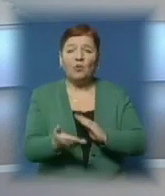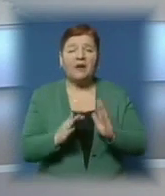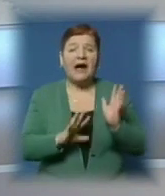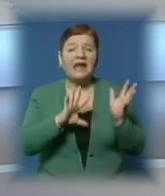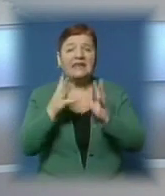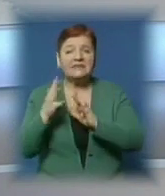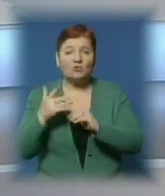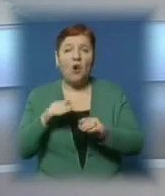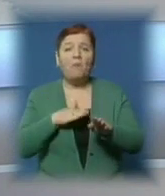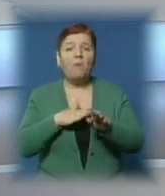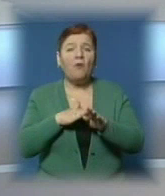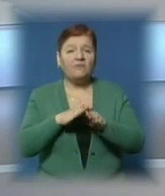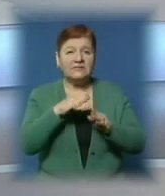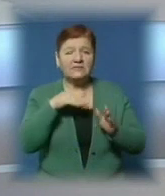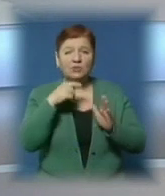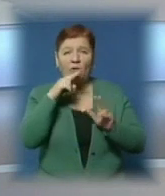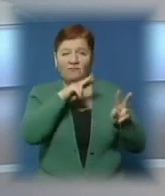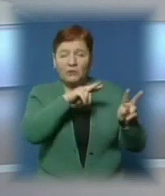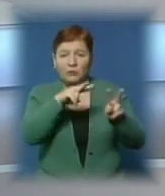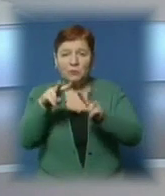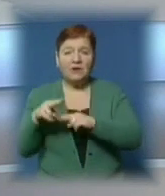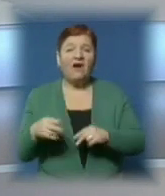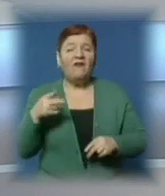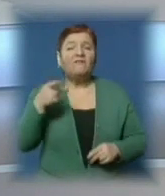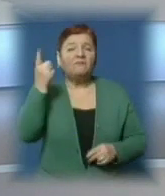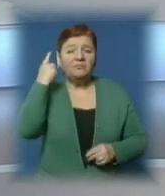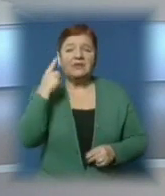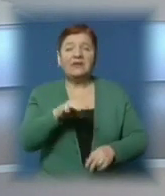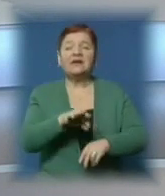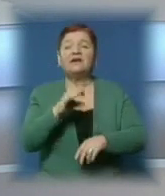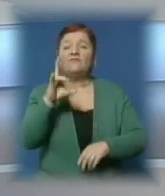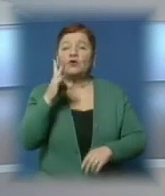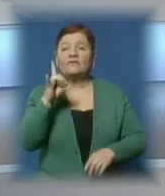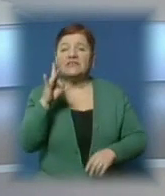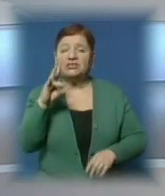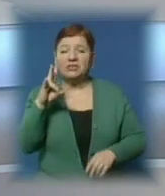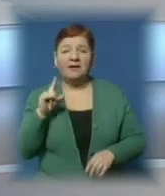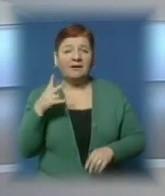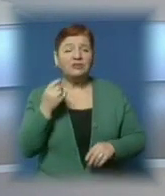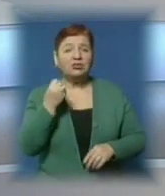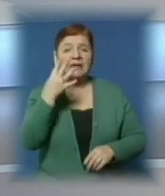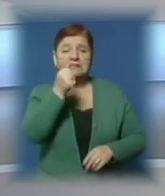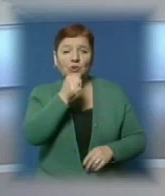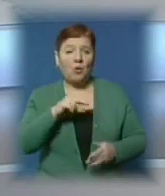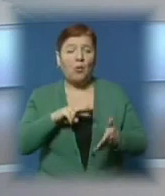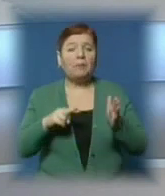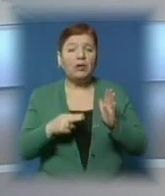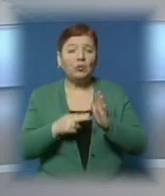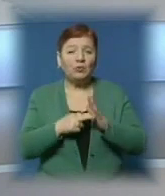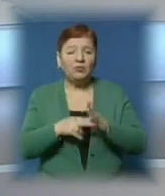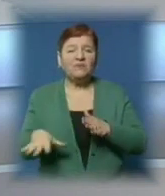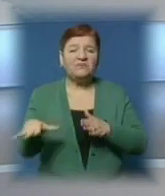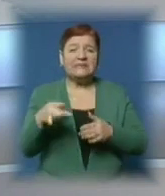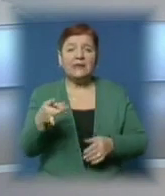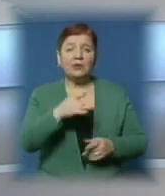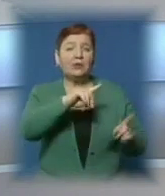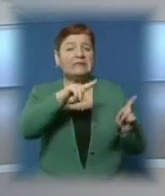Відеоспостереженням повністю охоплений весь Рахівський район та Воловеччина. До кінця 2014 року планують обладнати ним усі